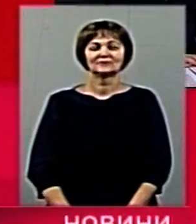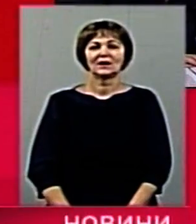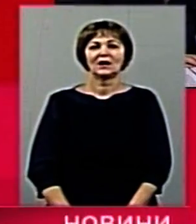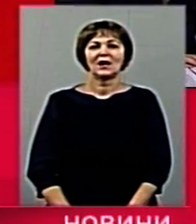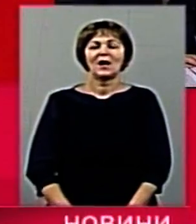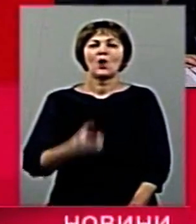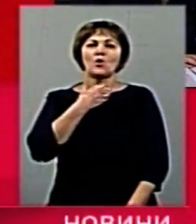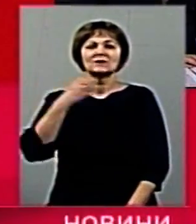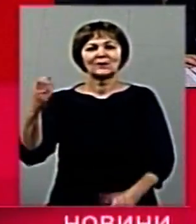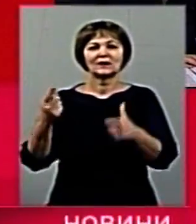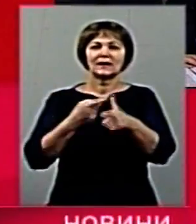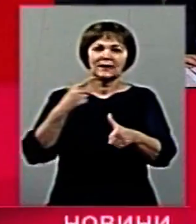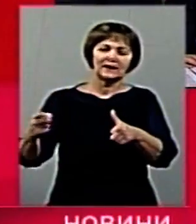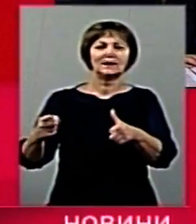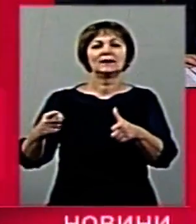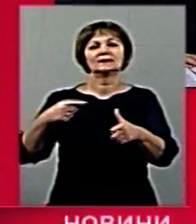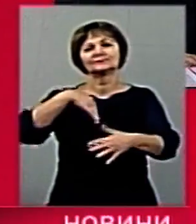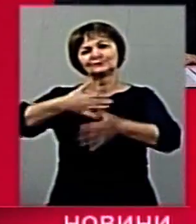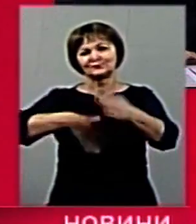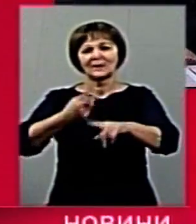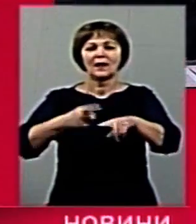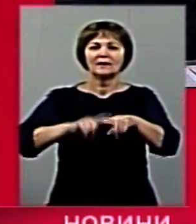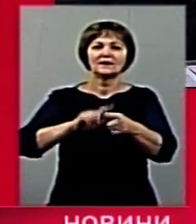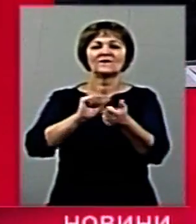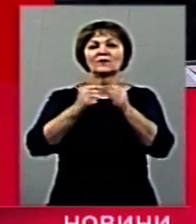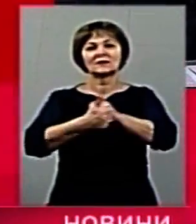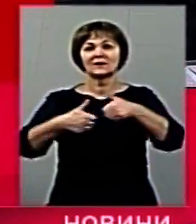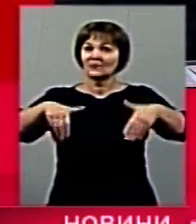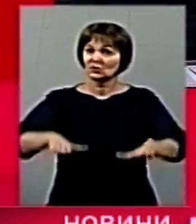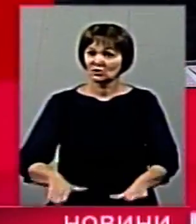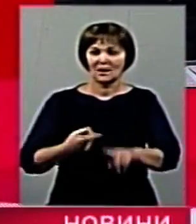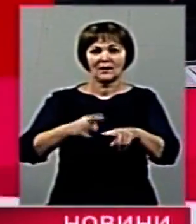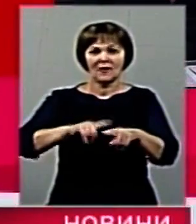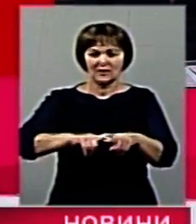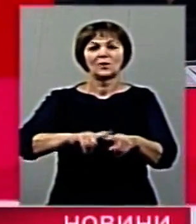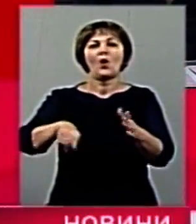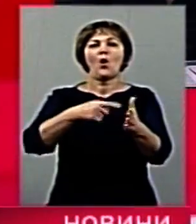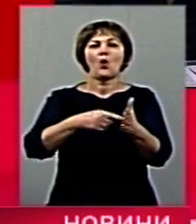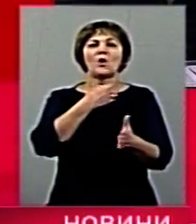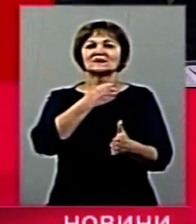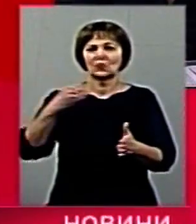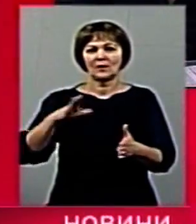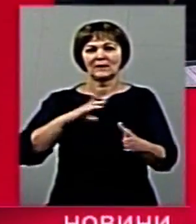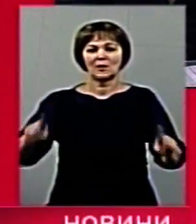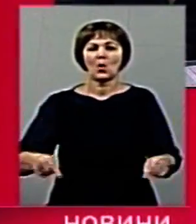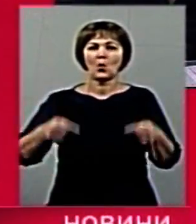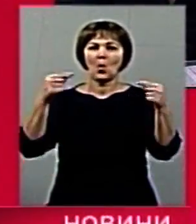Виконком чи балаган? Чому замість вирішення важливих загальновіських питань у Житомирській міськраді конфліктували?